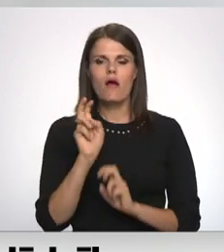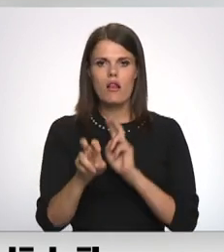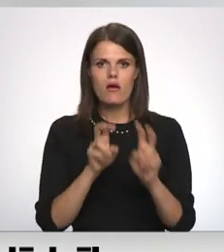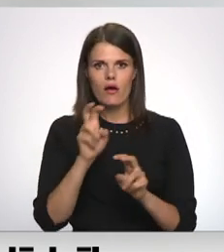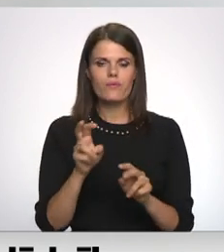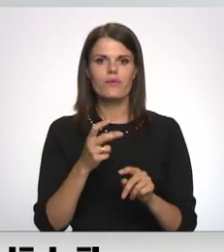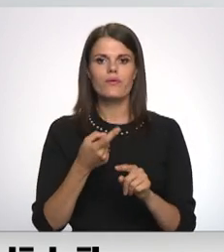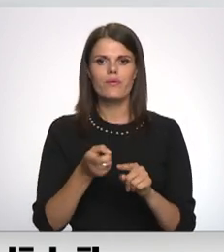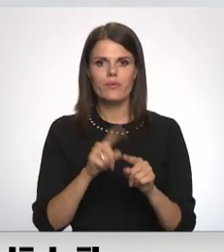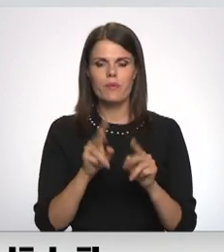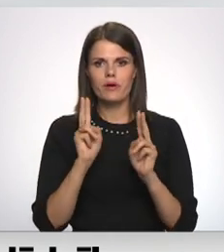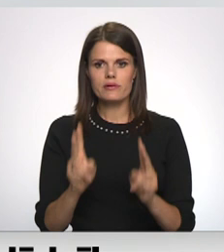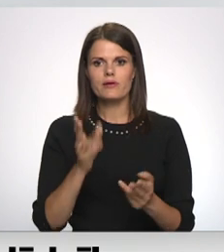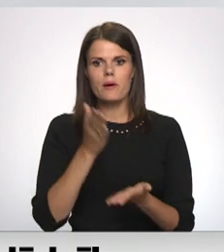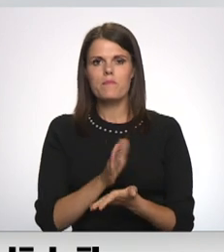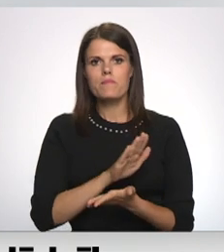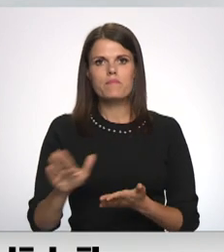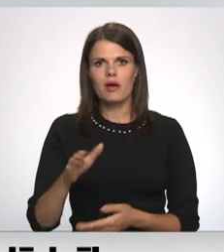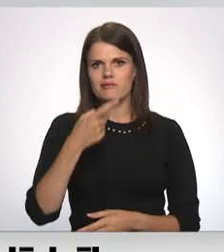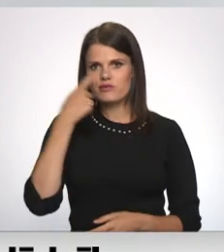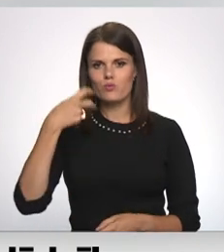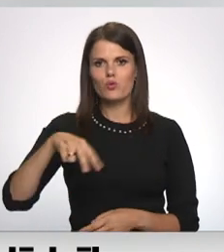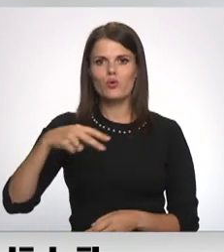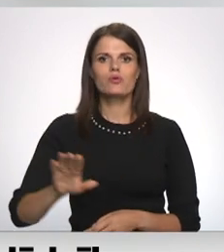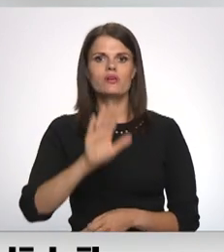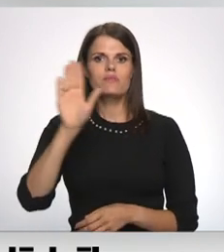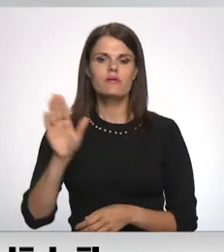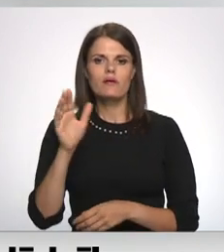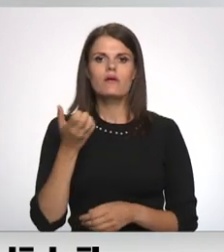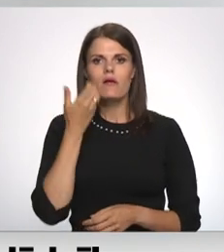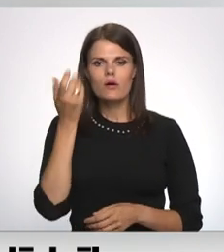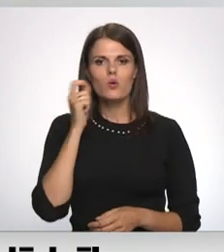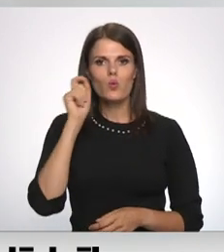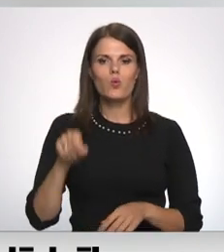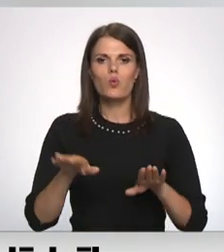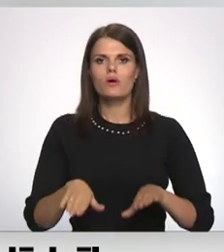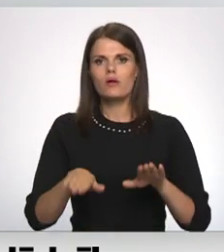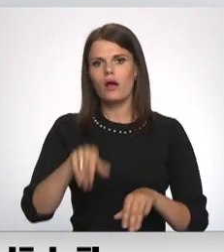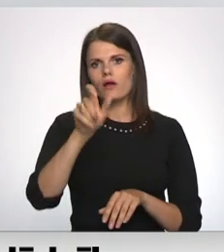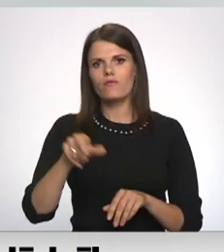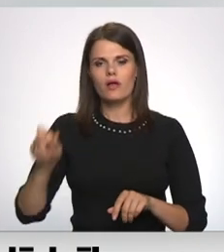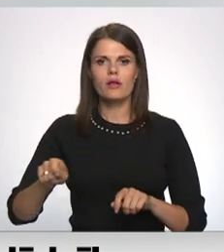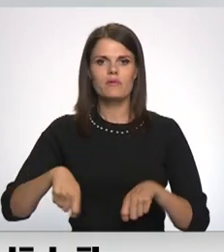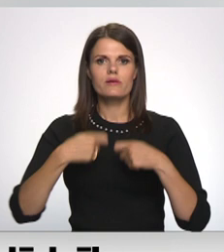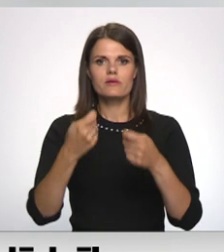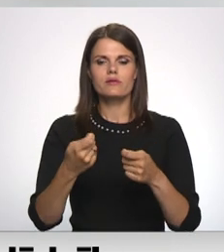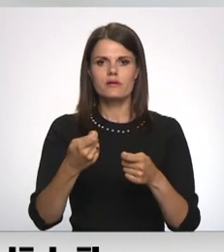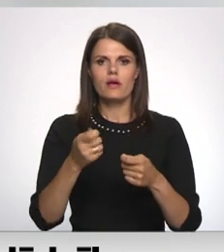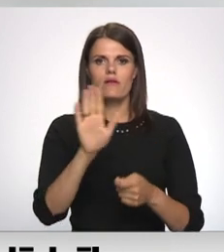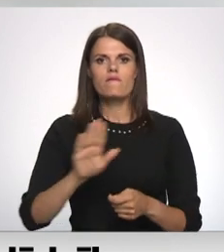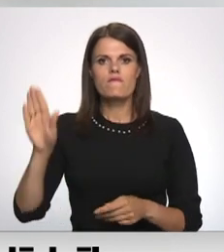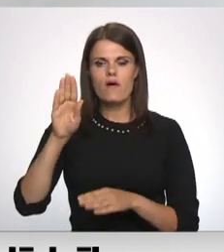beigstījuši 120 dienas, kad Ukraiņu civilizīdzīvotājiem tiek sniegti, kā valsts